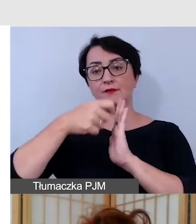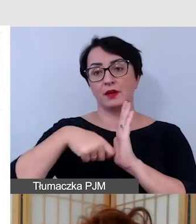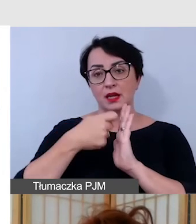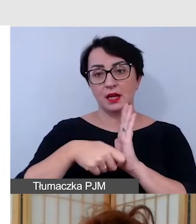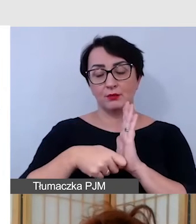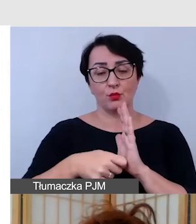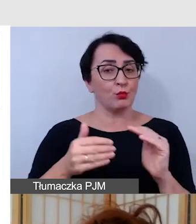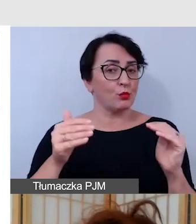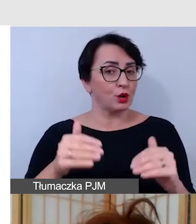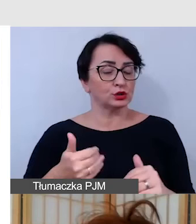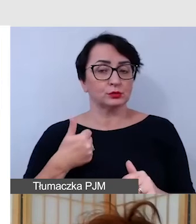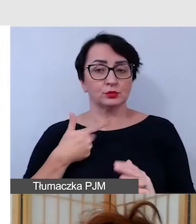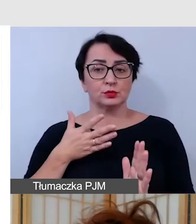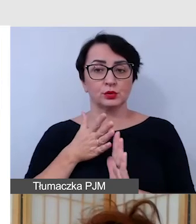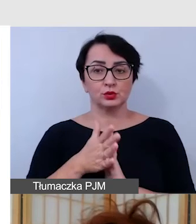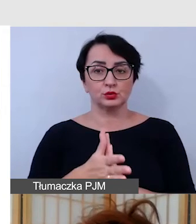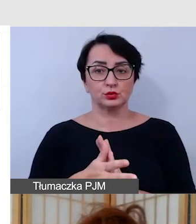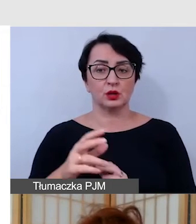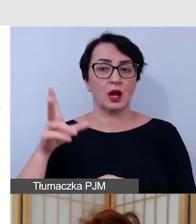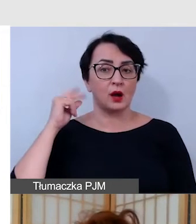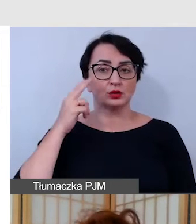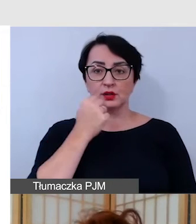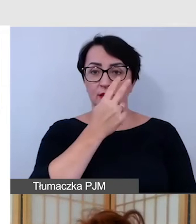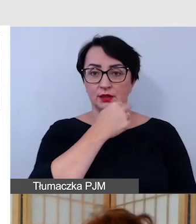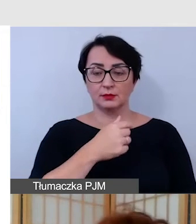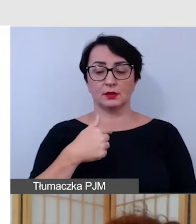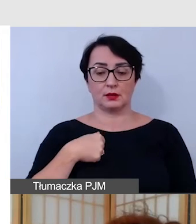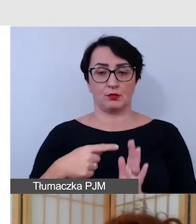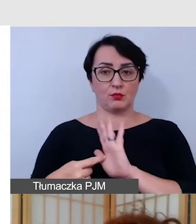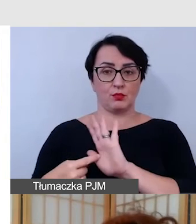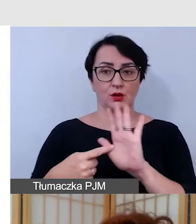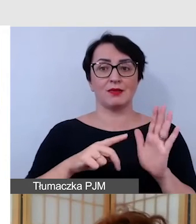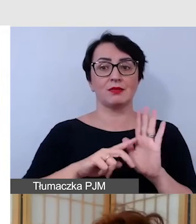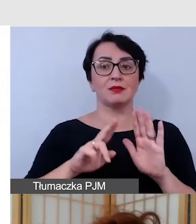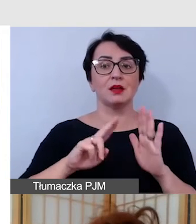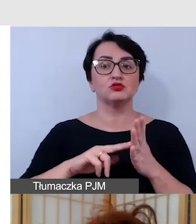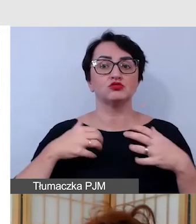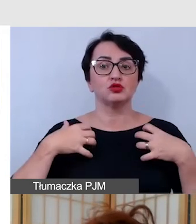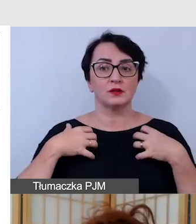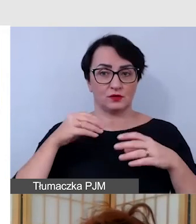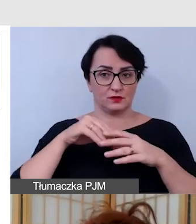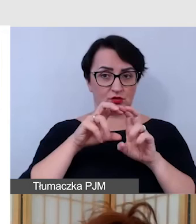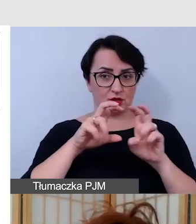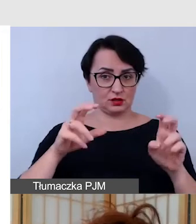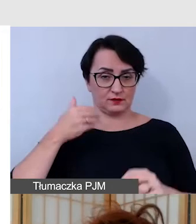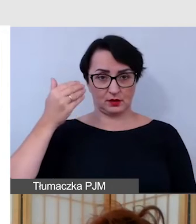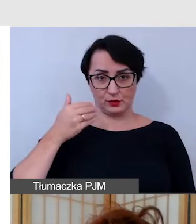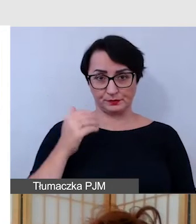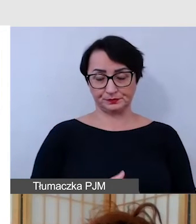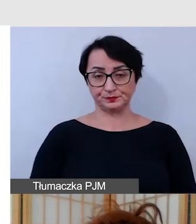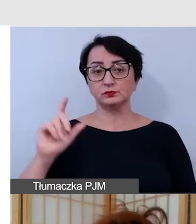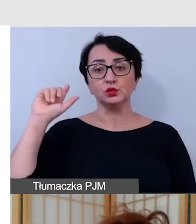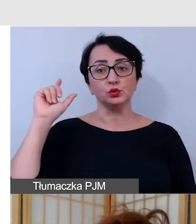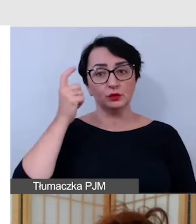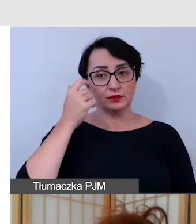może być to właśnie audiodeskrypcja, którą prezentujemy na żywo w trakcie naszego wykładu. Przede wszystkim, jeżeli